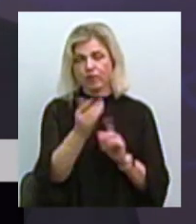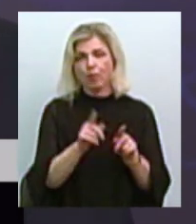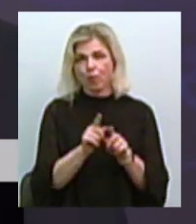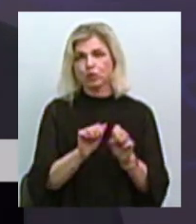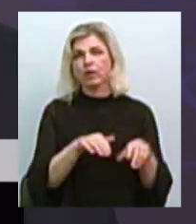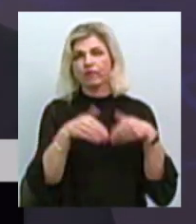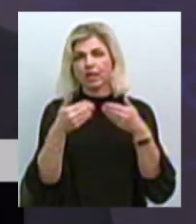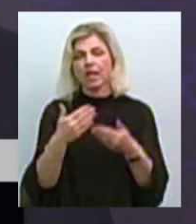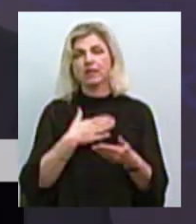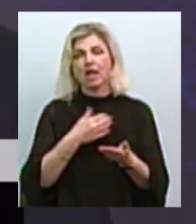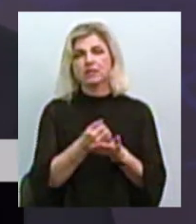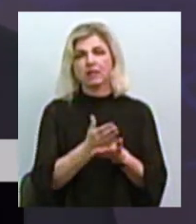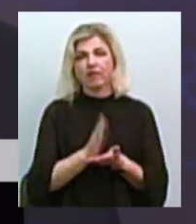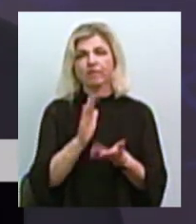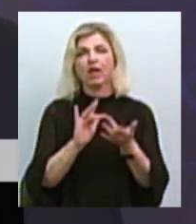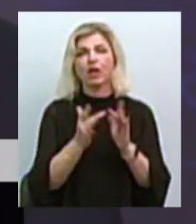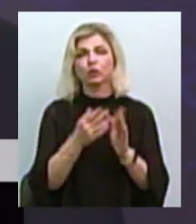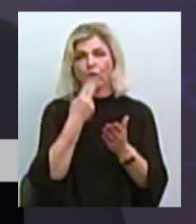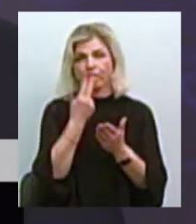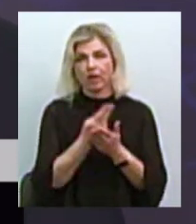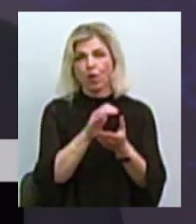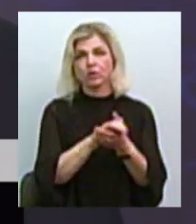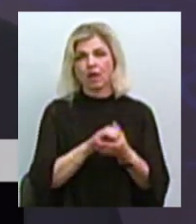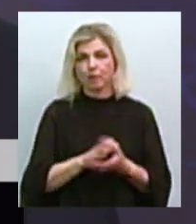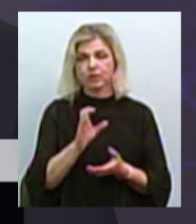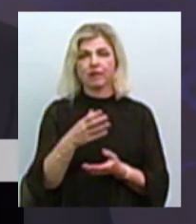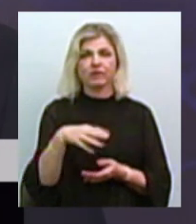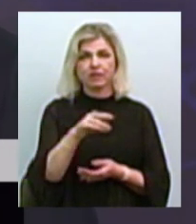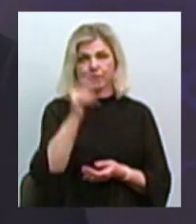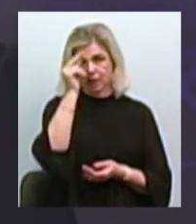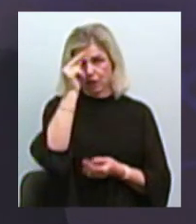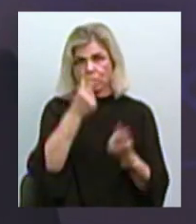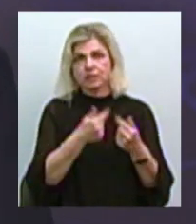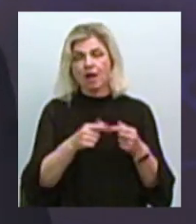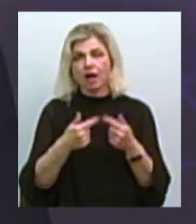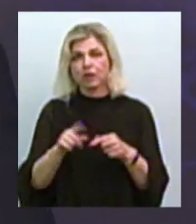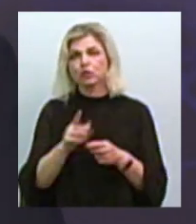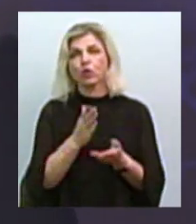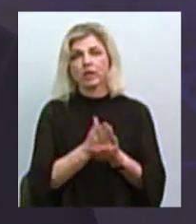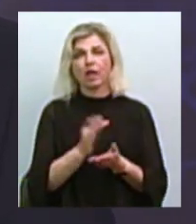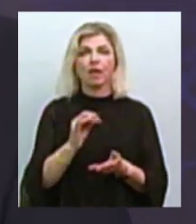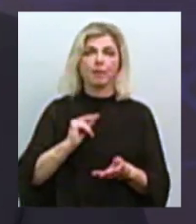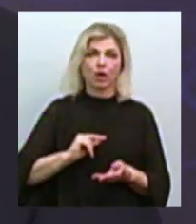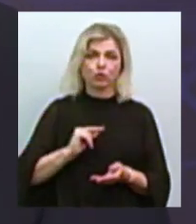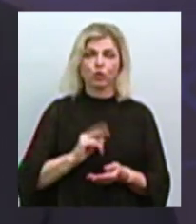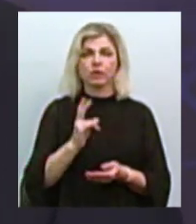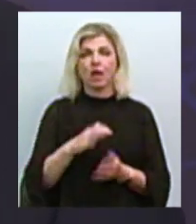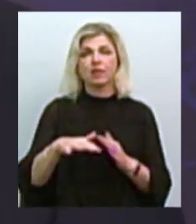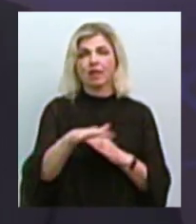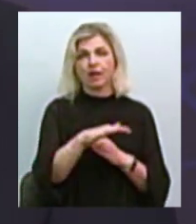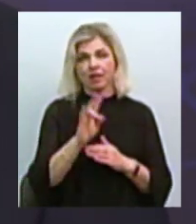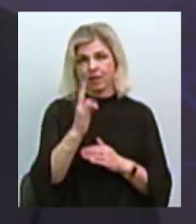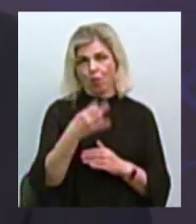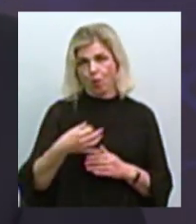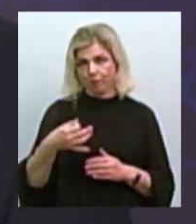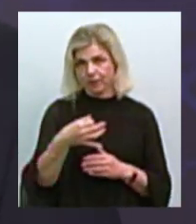до наших сервісів в електронному вигляді, ознайомитись з усіма навчальними закладами, які існують і працюють на теренах Миколаївської